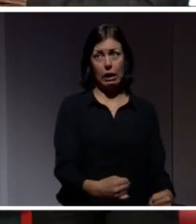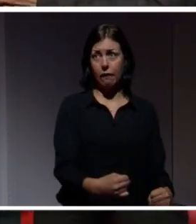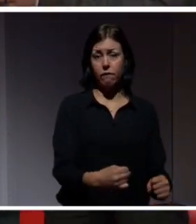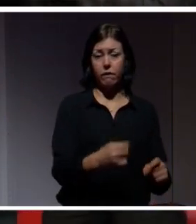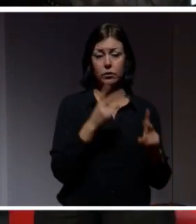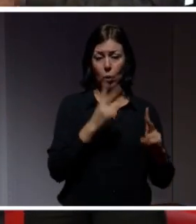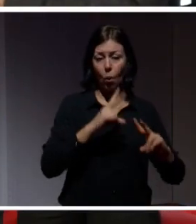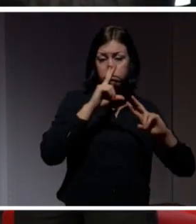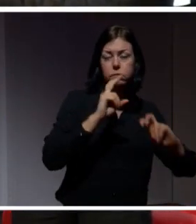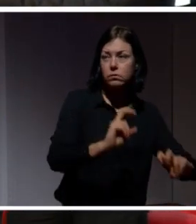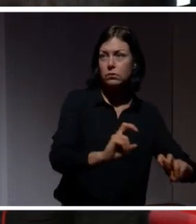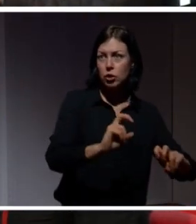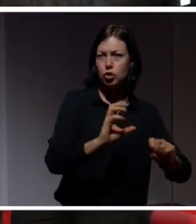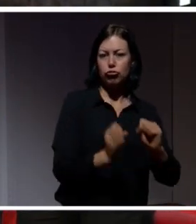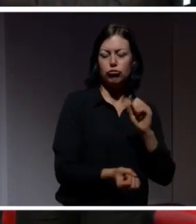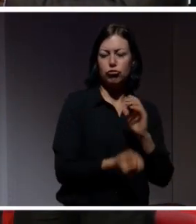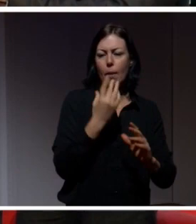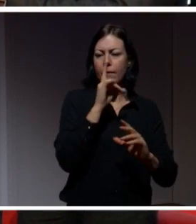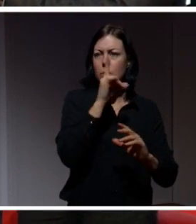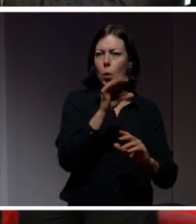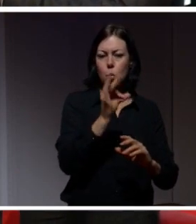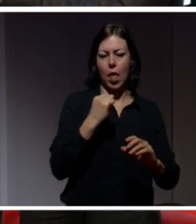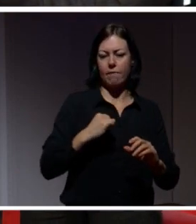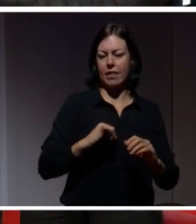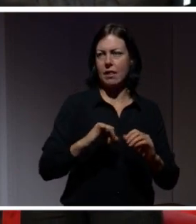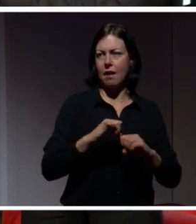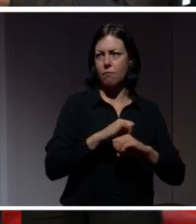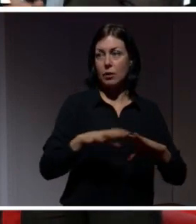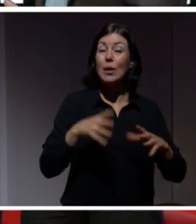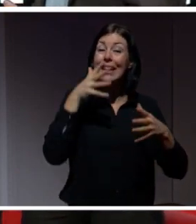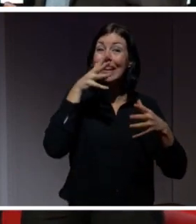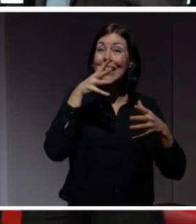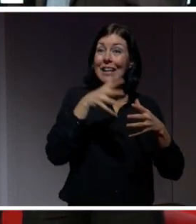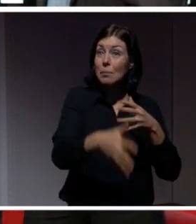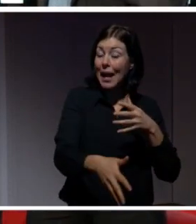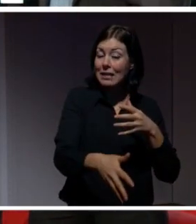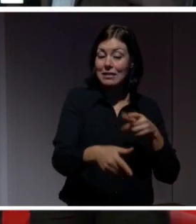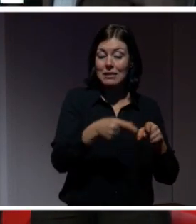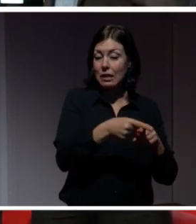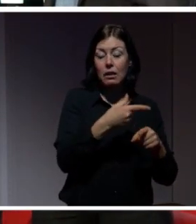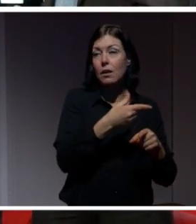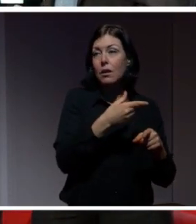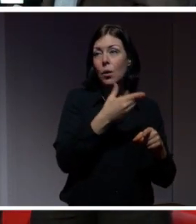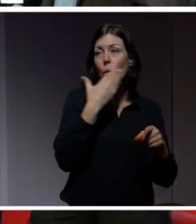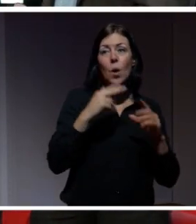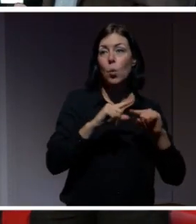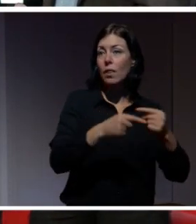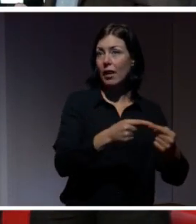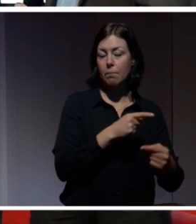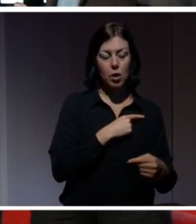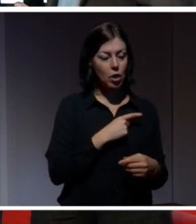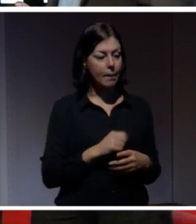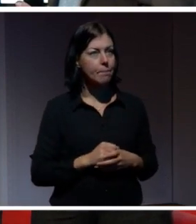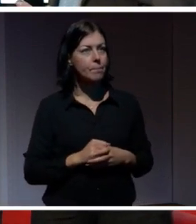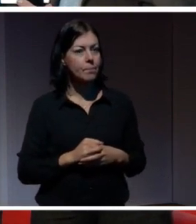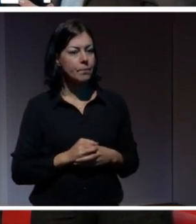fronten. Att skapa en förståelse för hur man använder information. Transparensen där är inte lika väl utvecklad. Samtidigt så ställs det juridiska